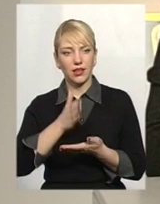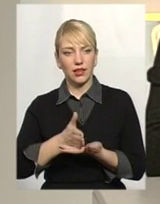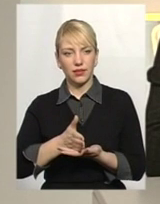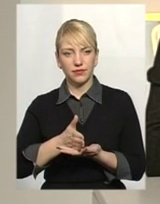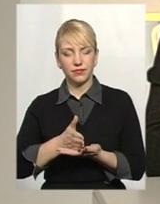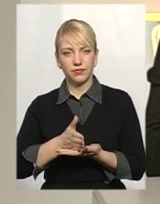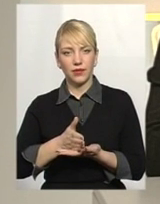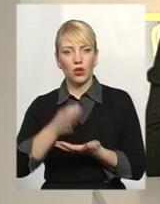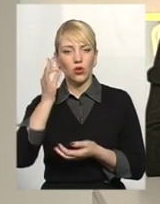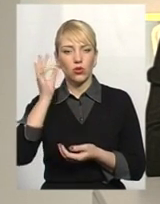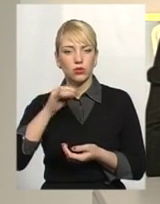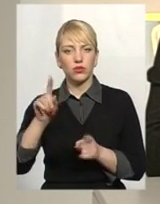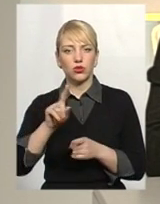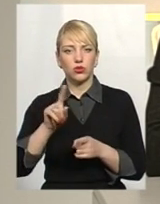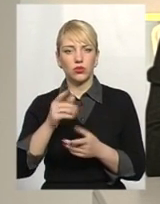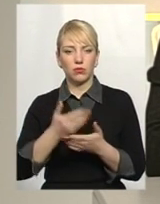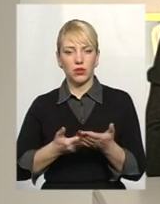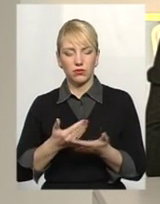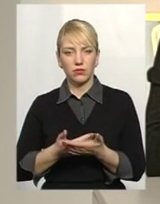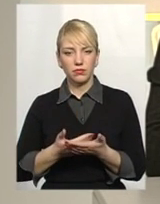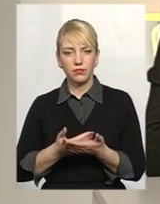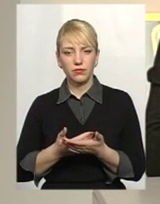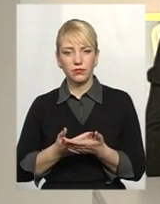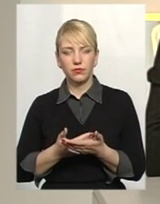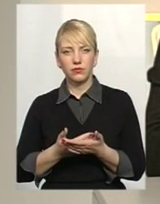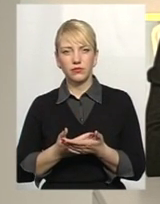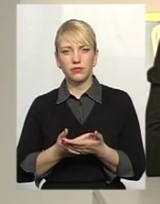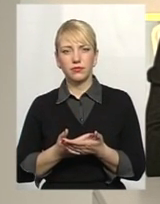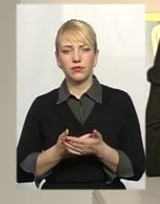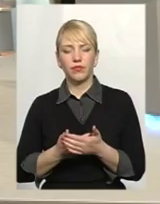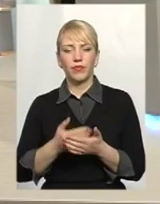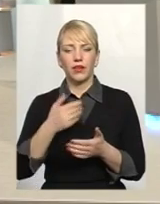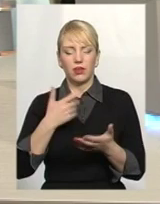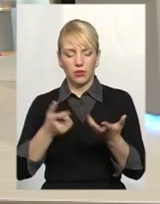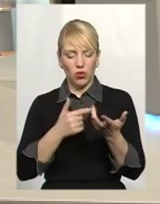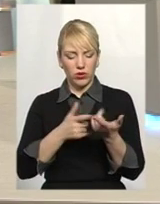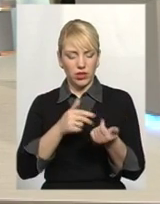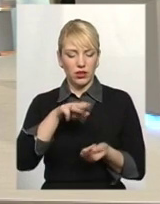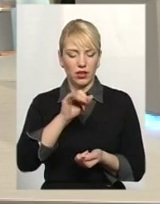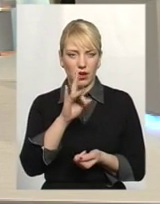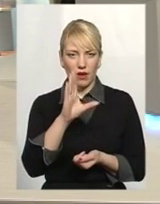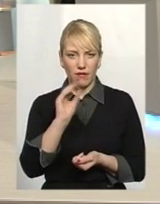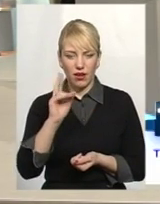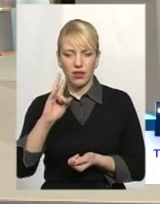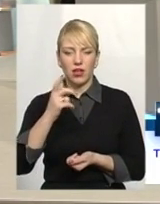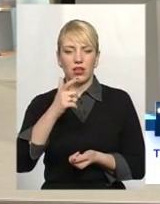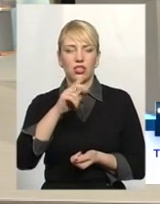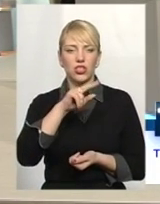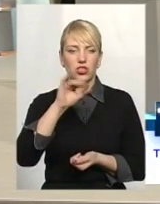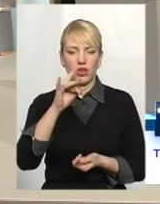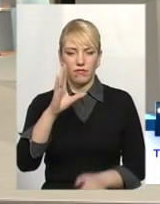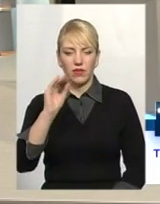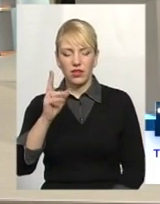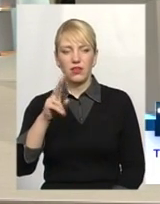досвід, що, наприклад, ми аналізували там травень, червень, от вересень ми вже проаналізували, в нас був